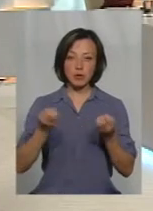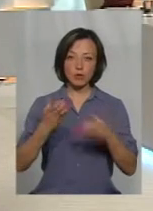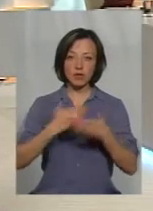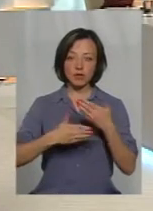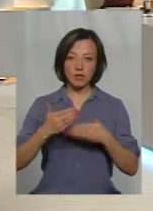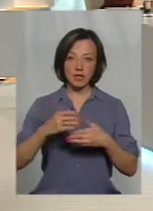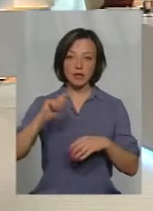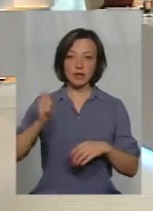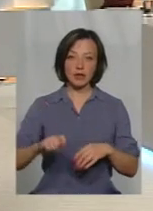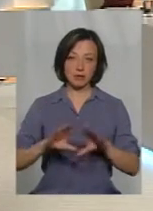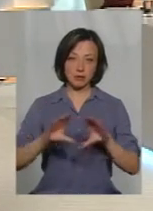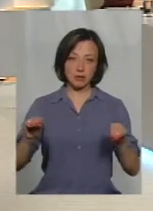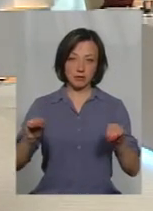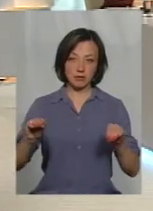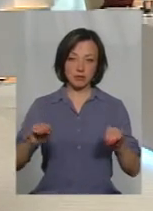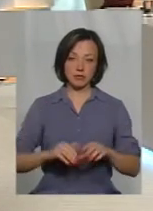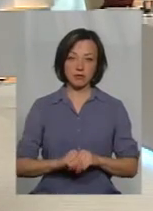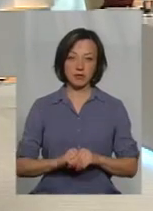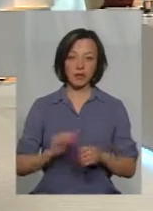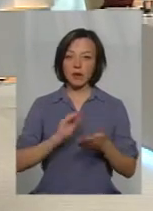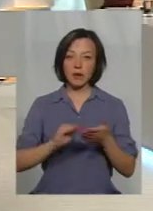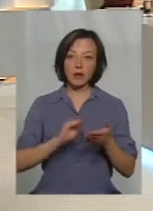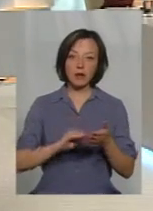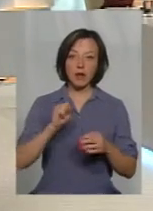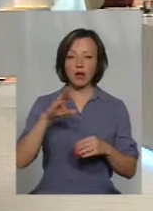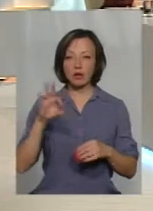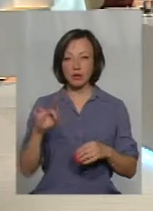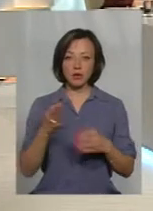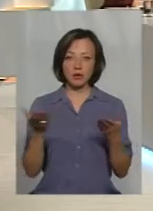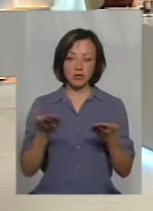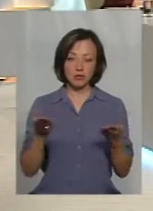інвалід війни. Тобто, не пише, чи в АТО, де.